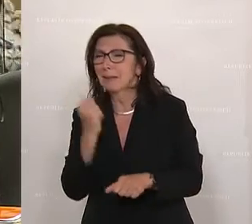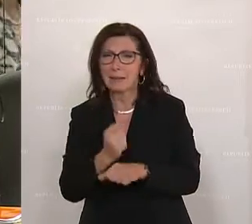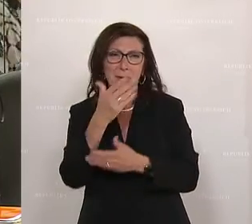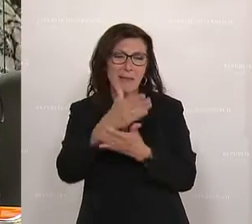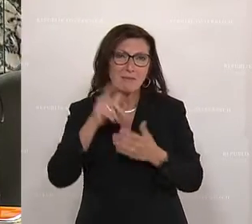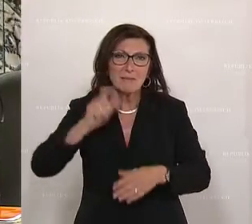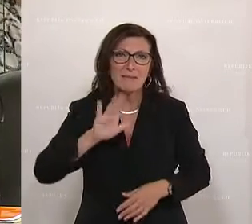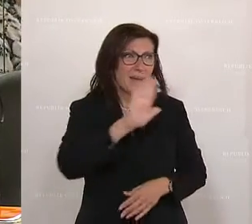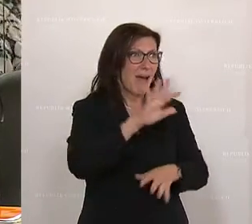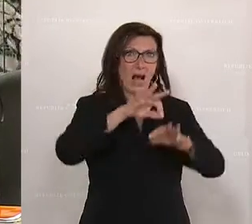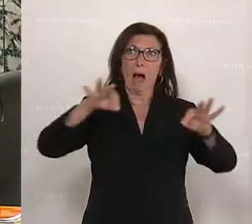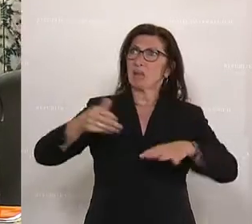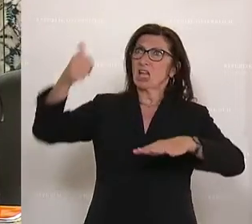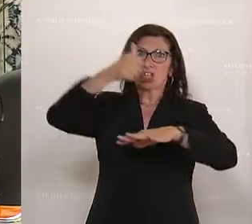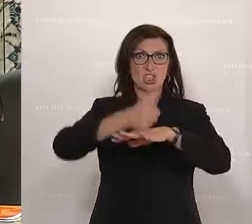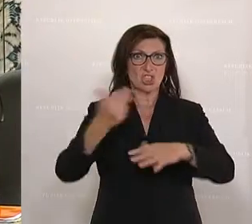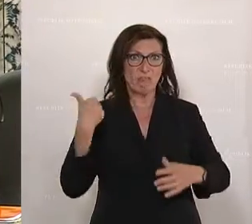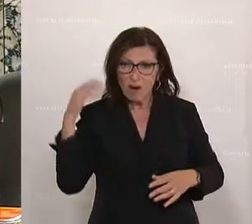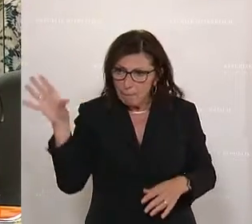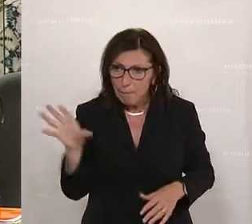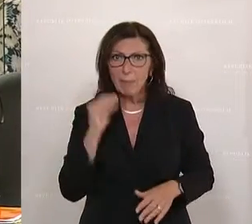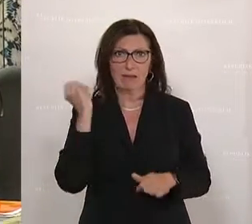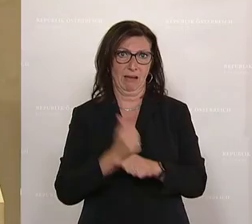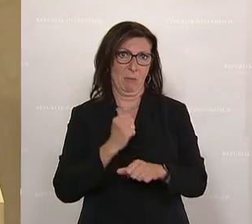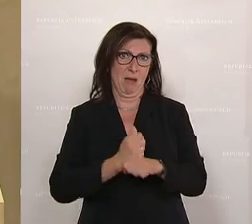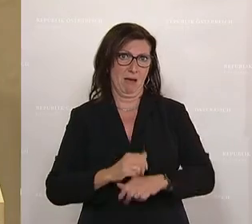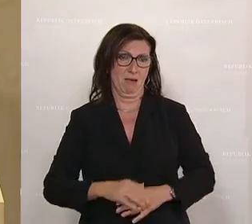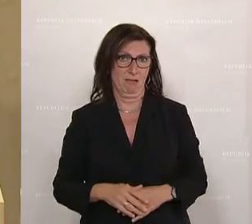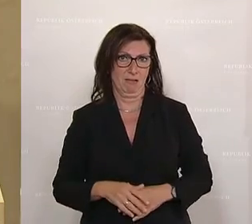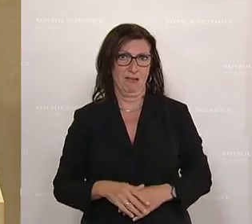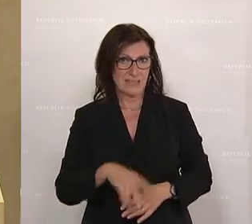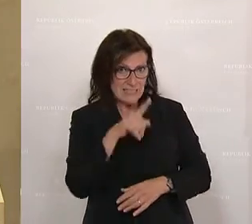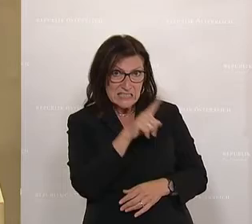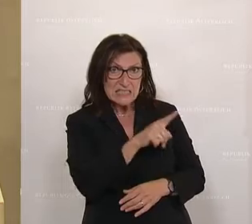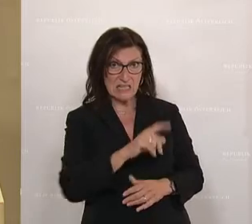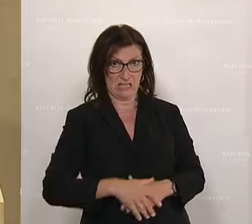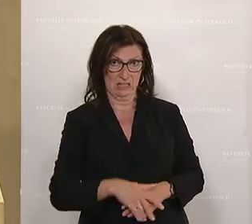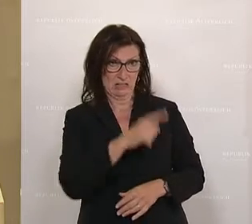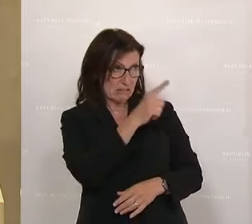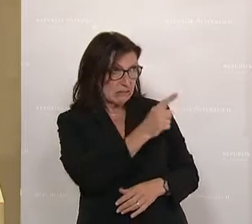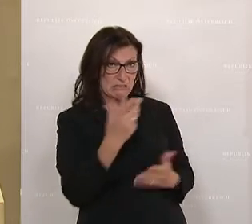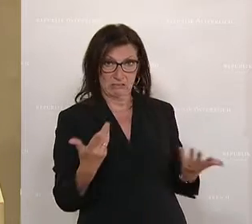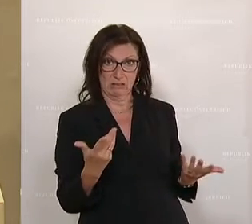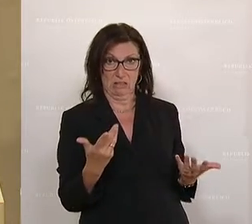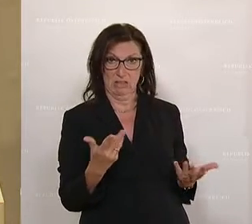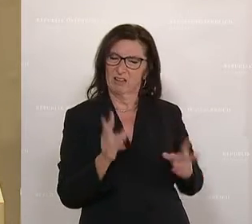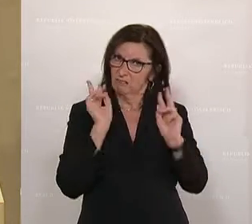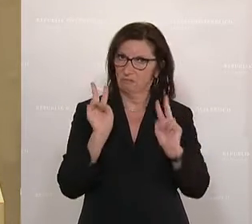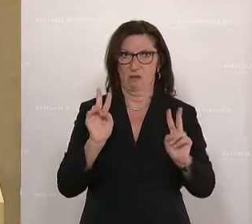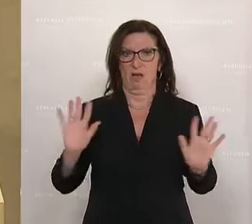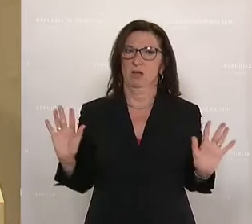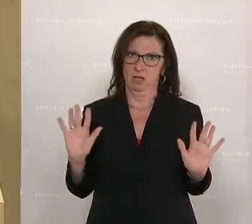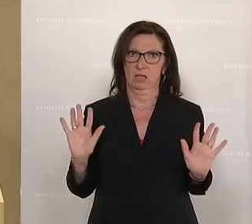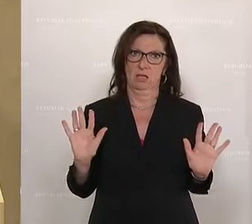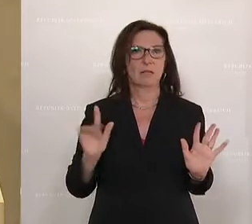Ihr eigener Kabinettschef. Mitgewirkt daran. Sie, Sie machen nicht, Sie machen wirklich, das ist